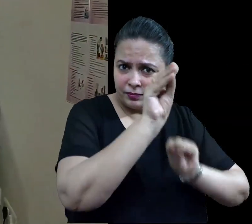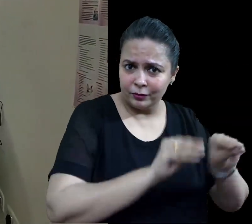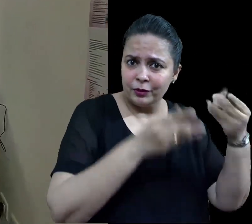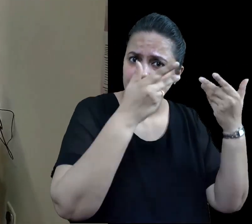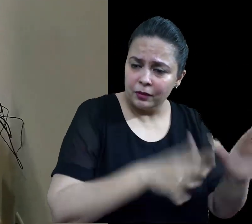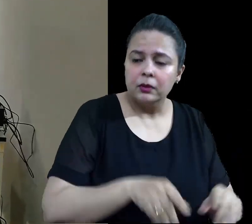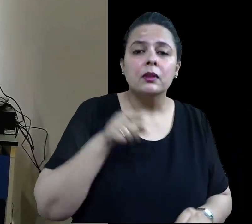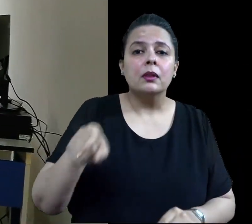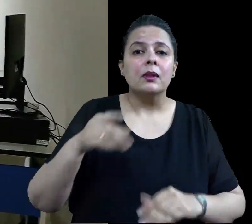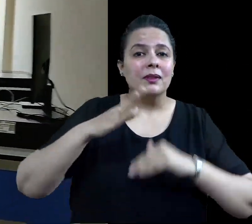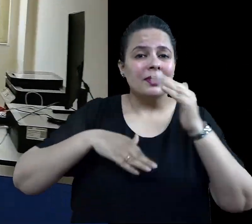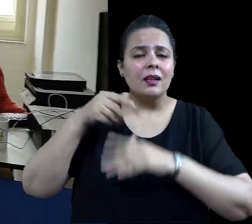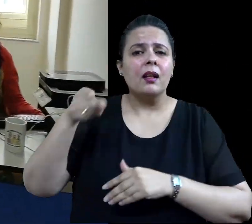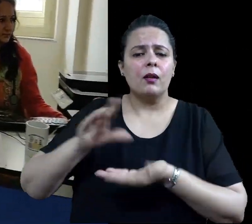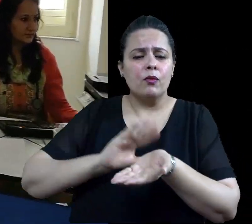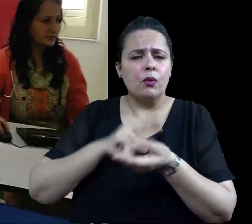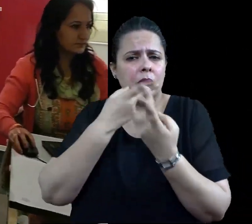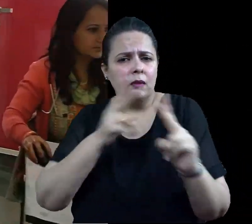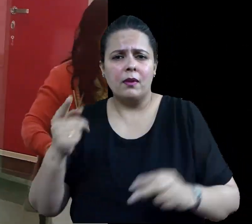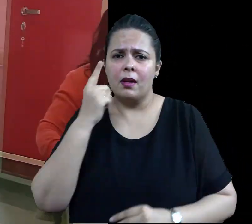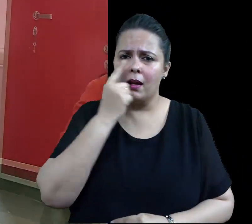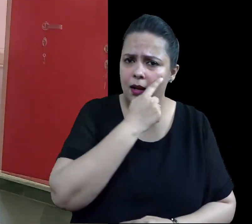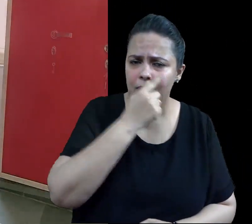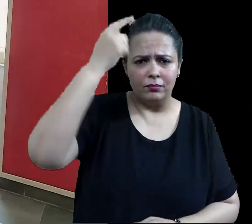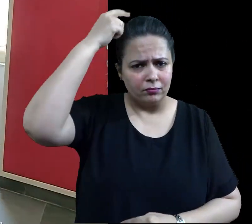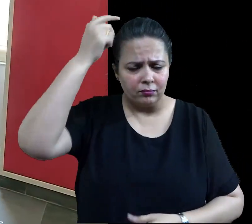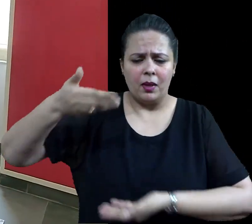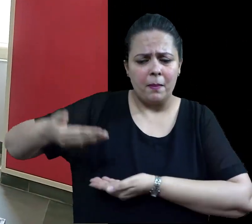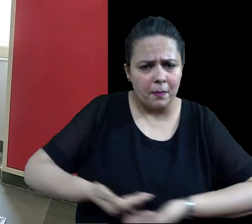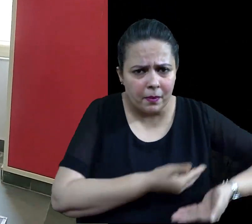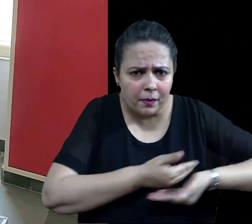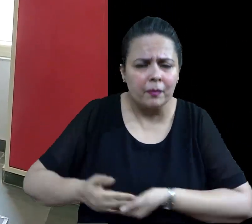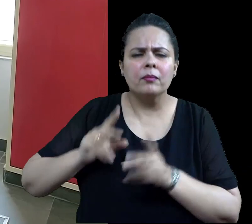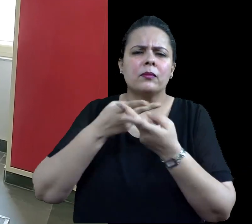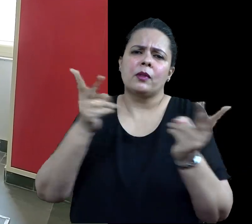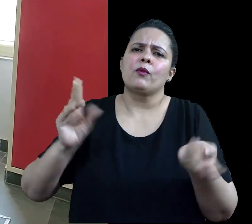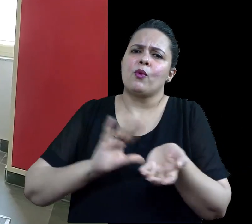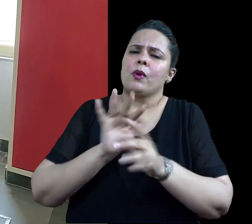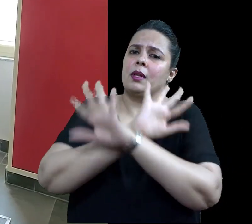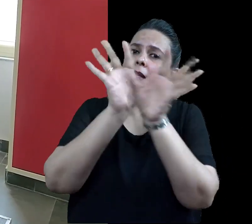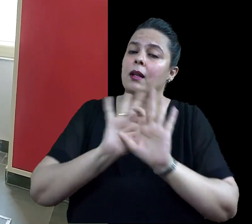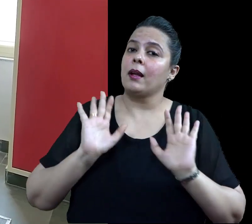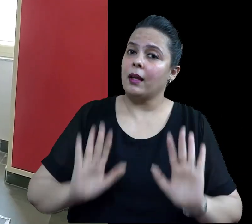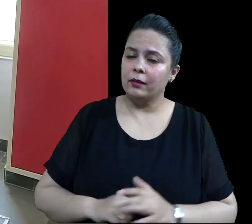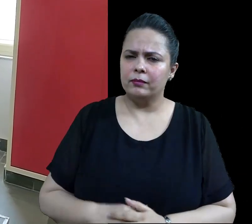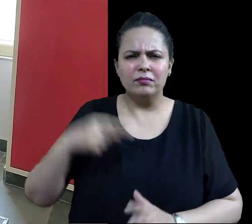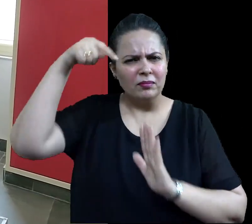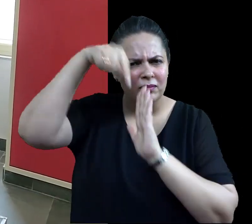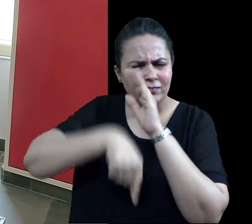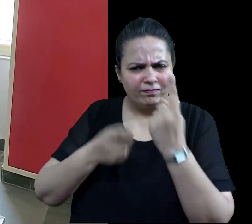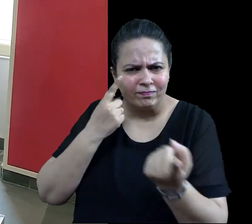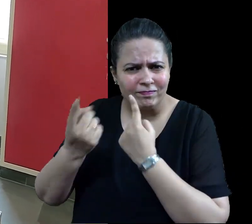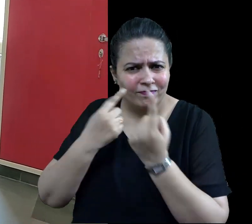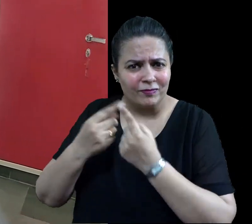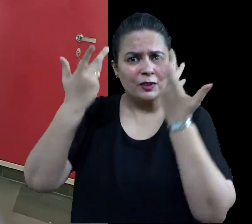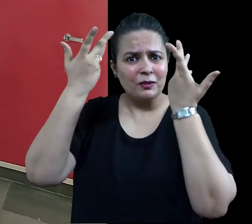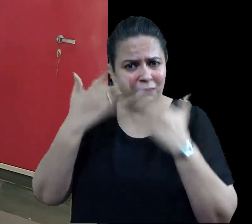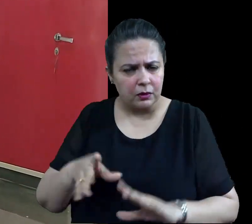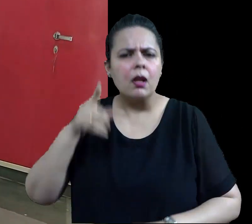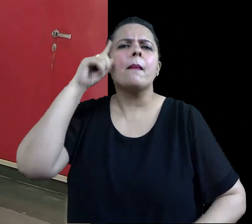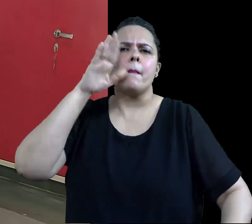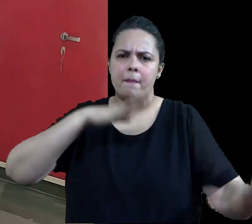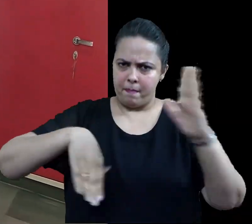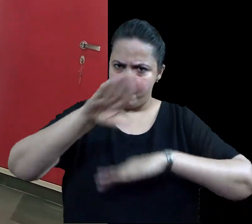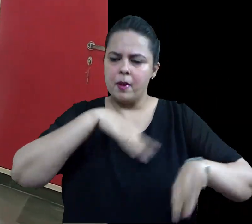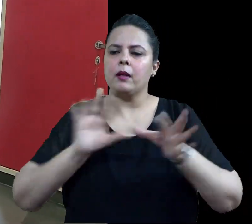एन्टी और नेत्र विशेशग्य बच्चे का विस्तृत मुल्यांकन करेंगे। उसके बाद सुनिश्चित करेंगे कि आगे किस तरह के उप्चार की